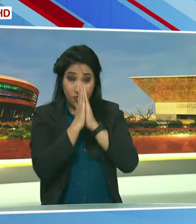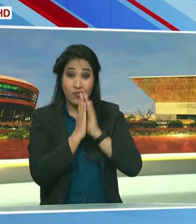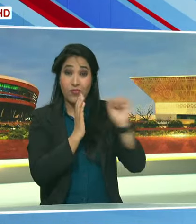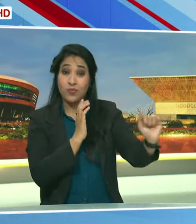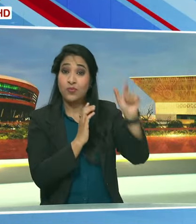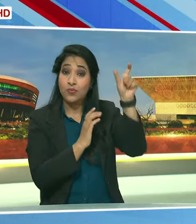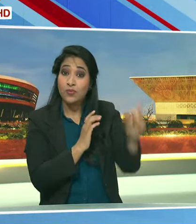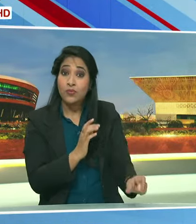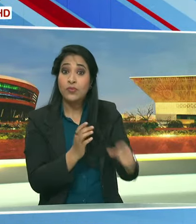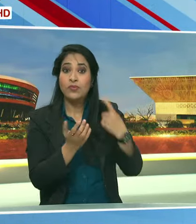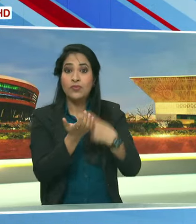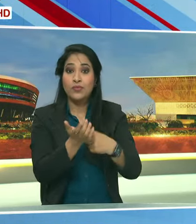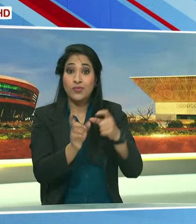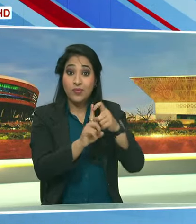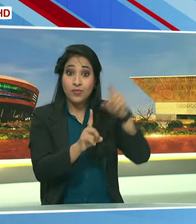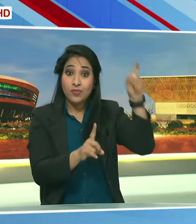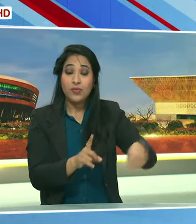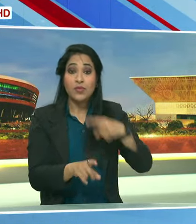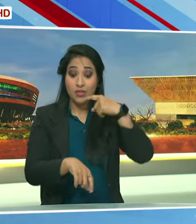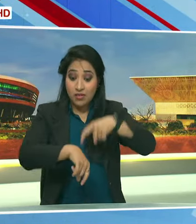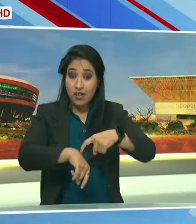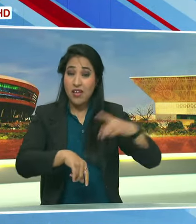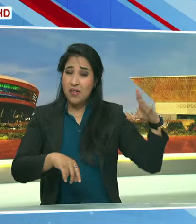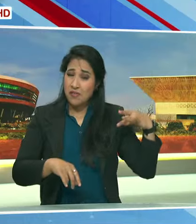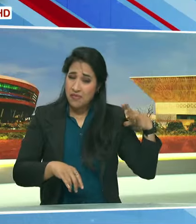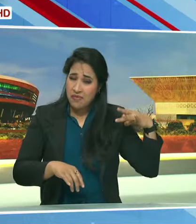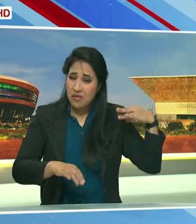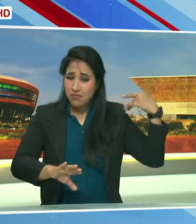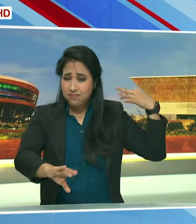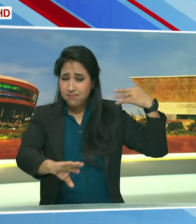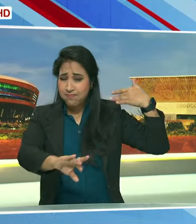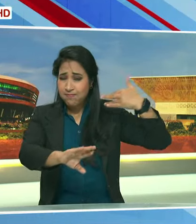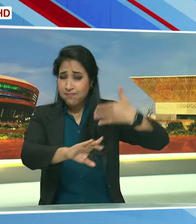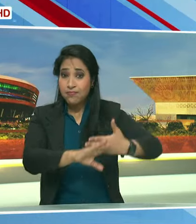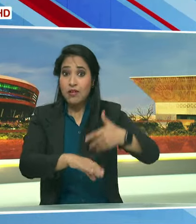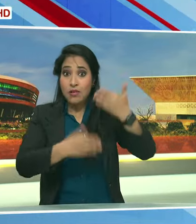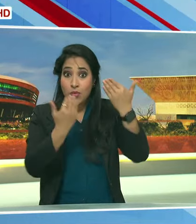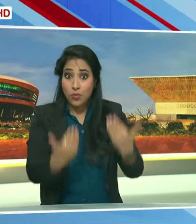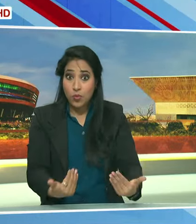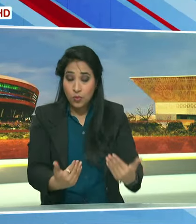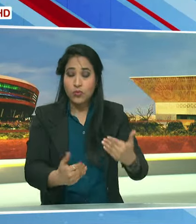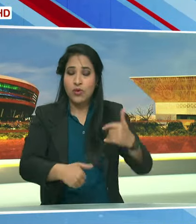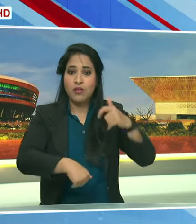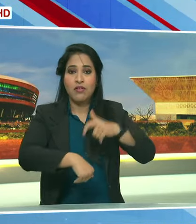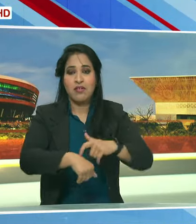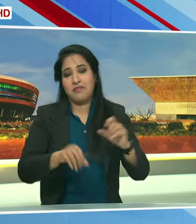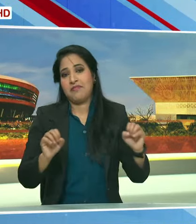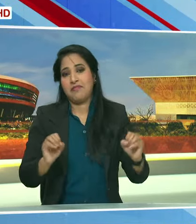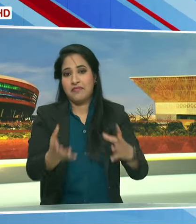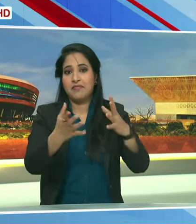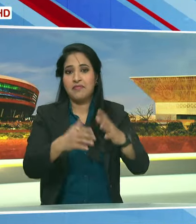कहा जिस घड़ी की हम सब प्रतिख्षा कर रहे थे वो घड़ी अब आ गई है